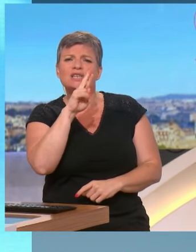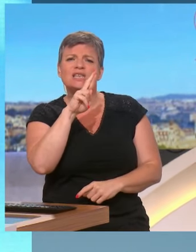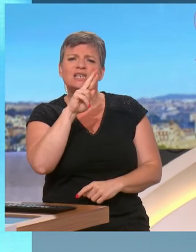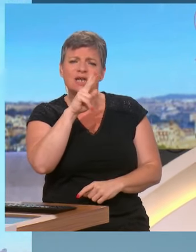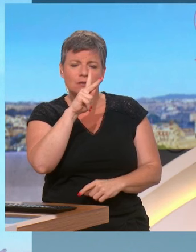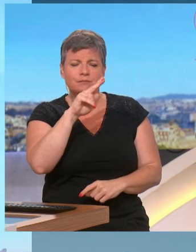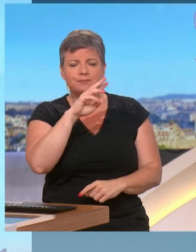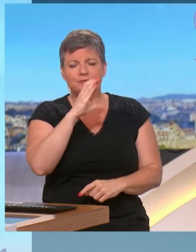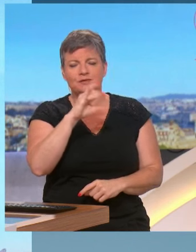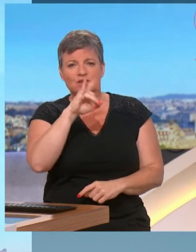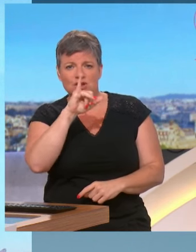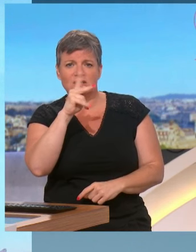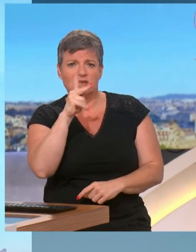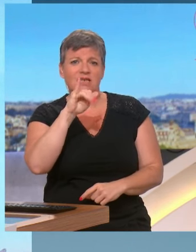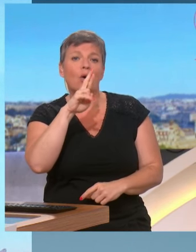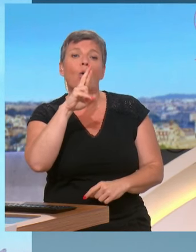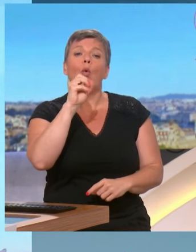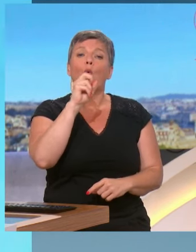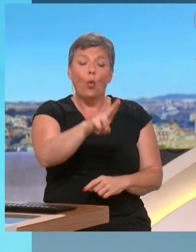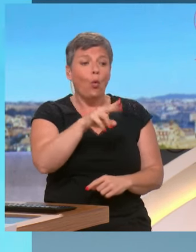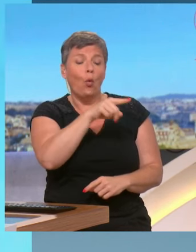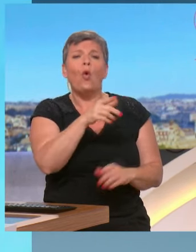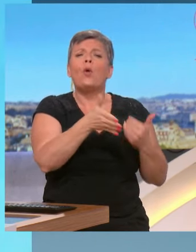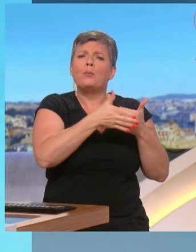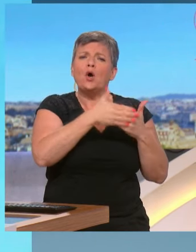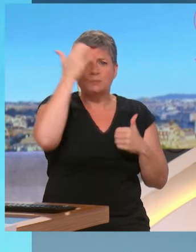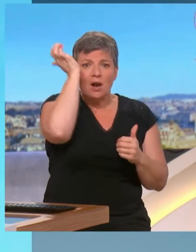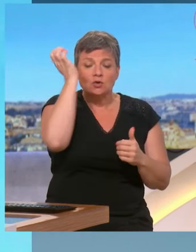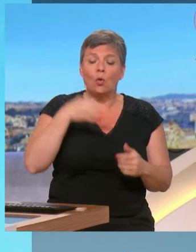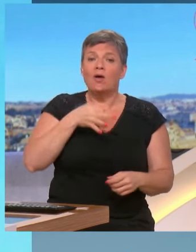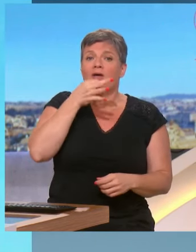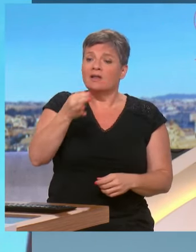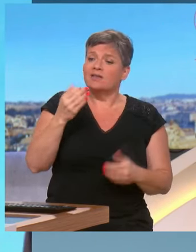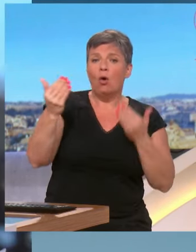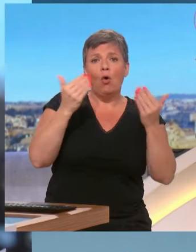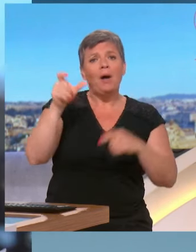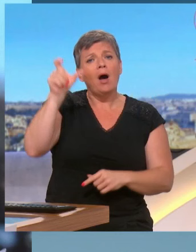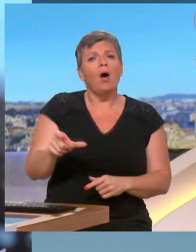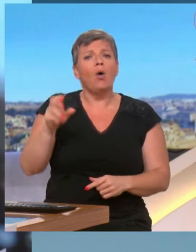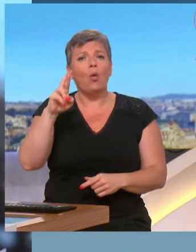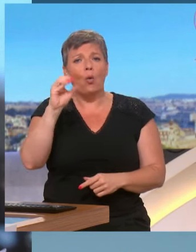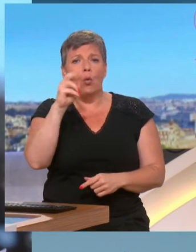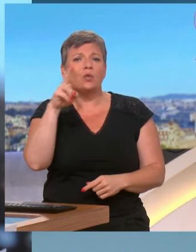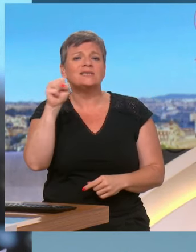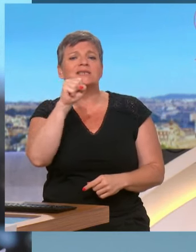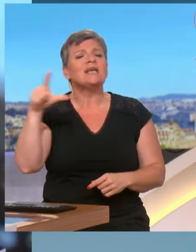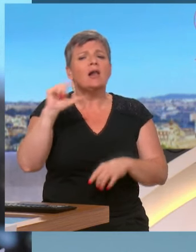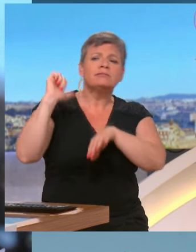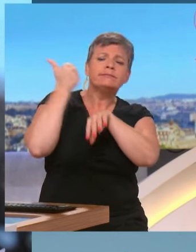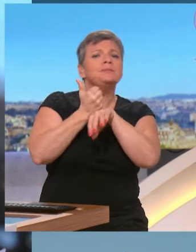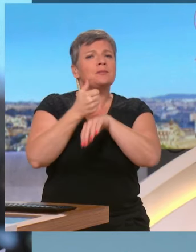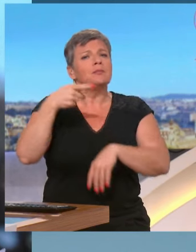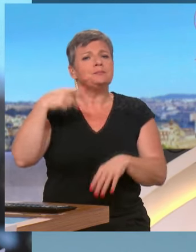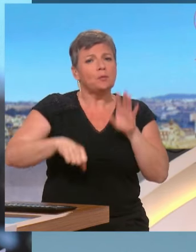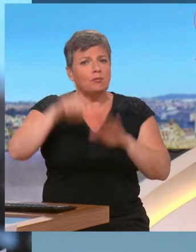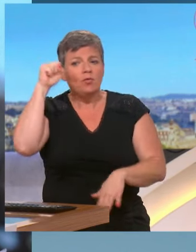Mélenchon, a comparé cette semaine Fabien Roussel à Jacques Doriou, un ancien communiste devenu collaborationniste et ayant